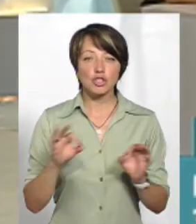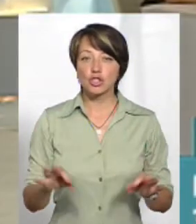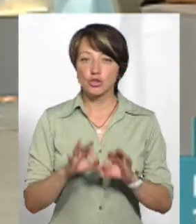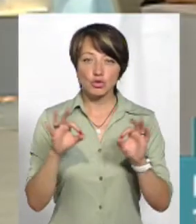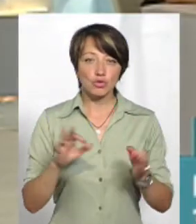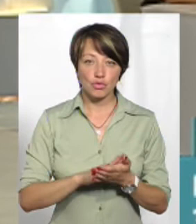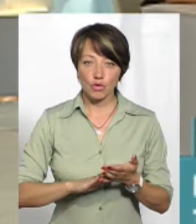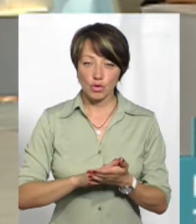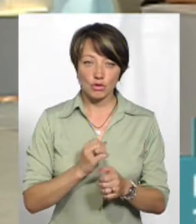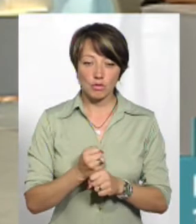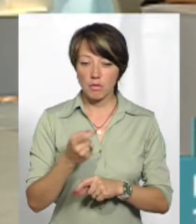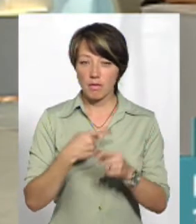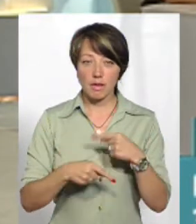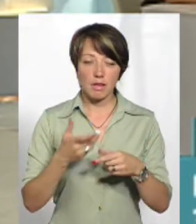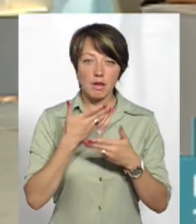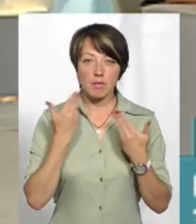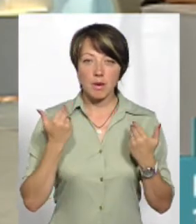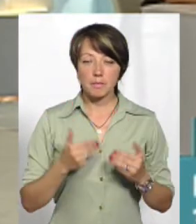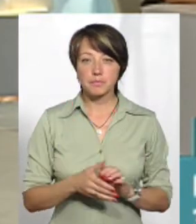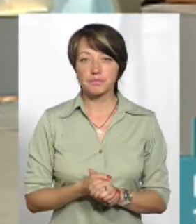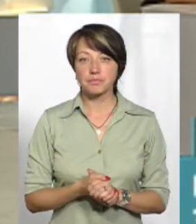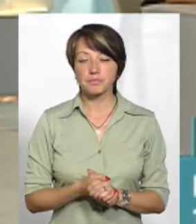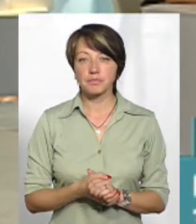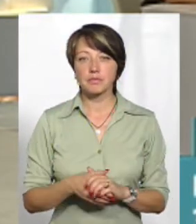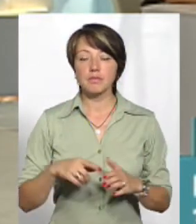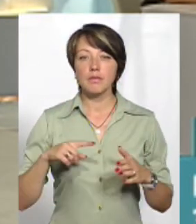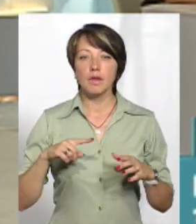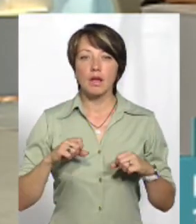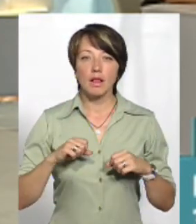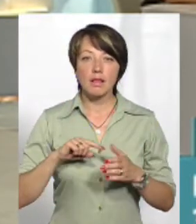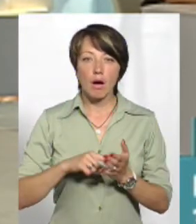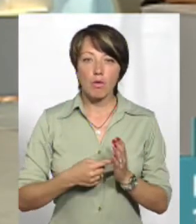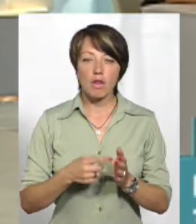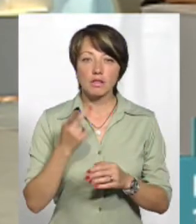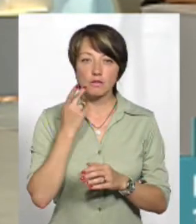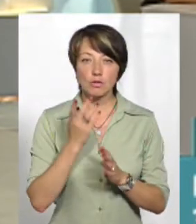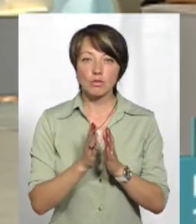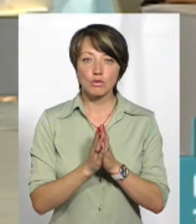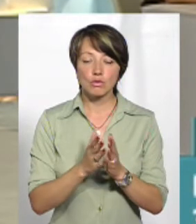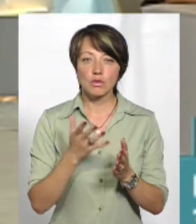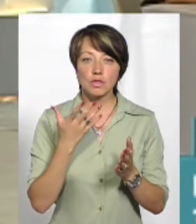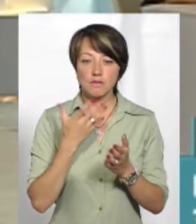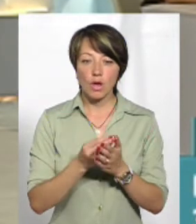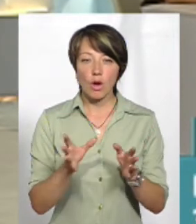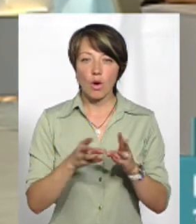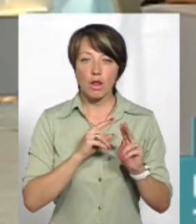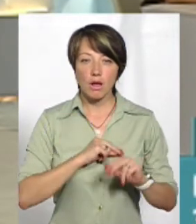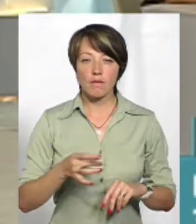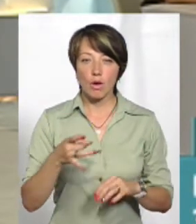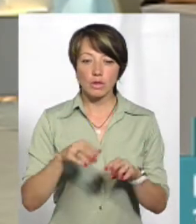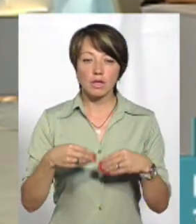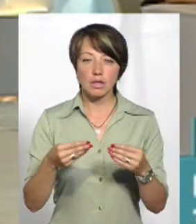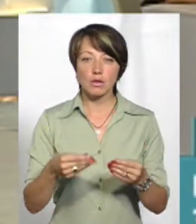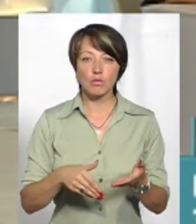нічого не зробиш, тут вже поворотне. Тому, ну, наполегливо завжди прошу своїх колег в районах надати